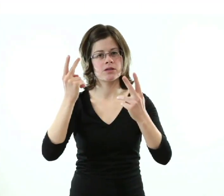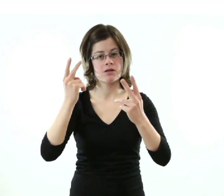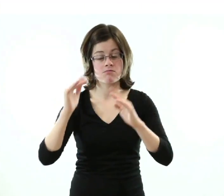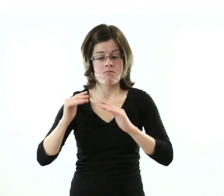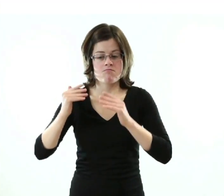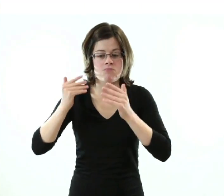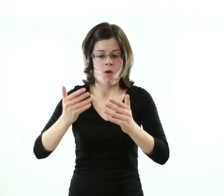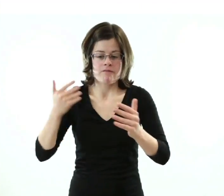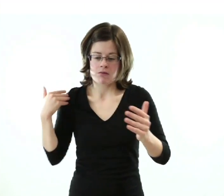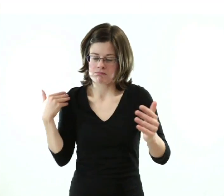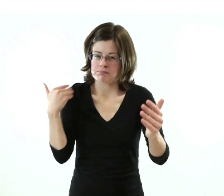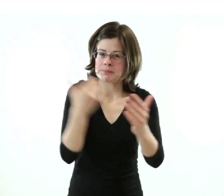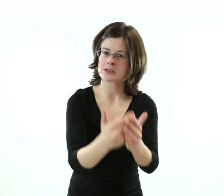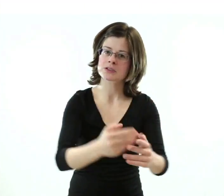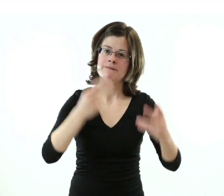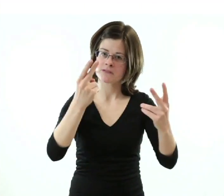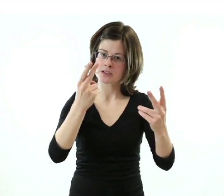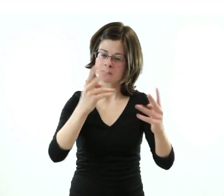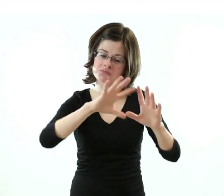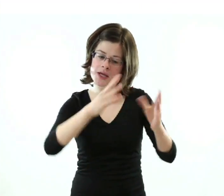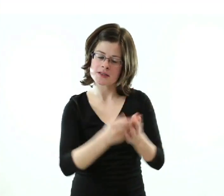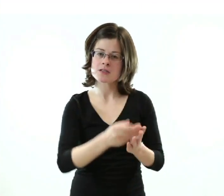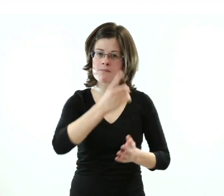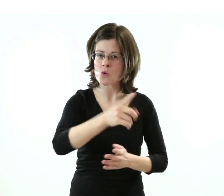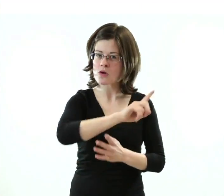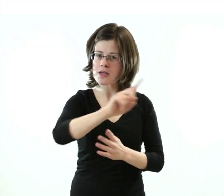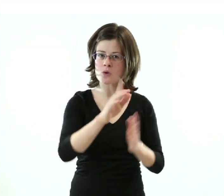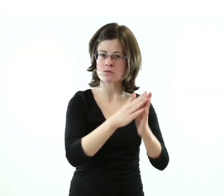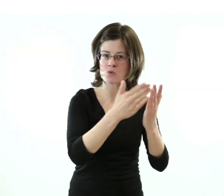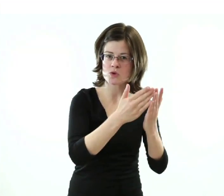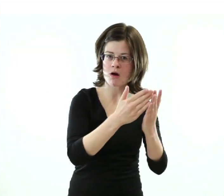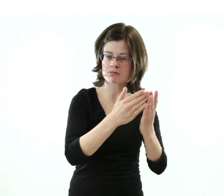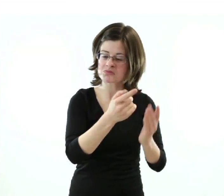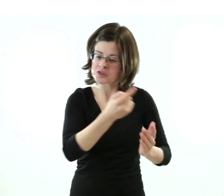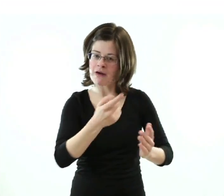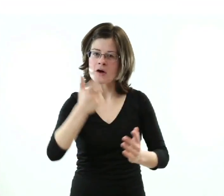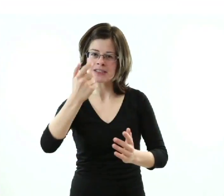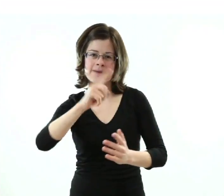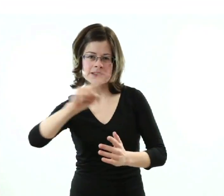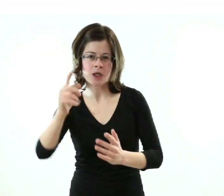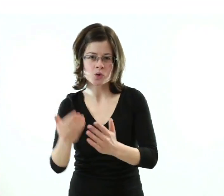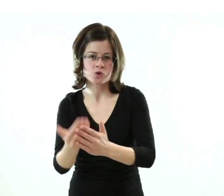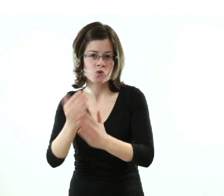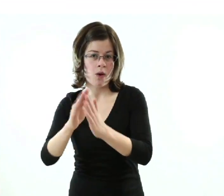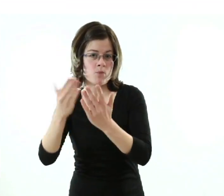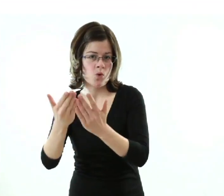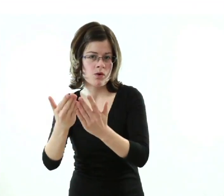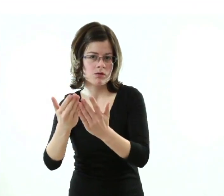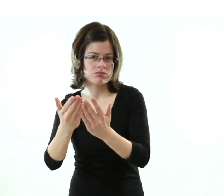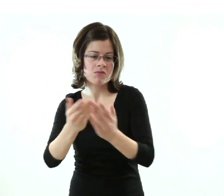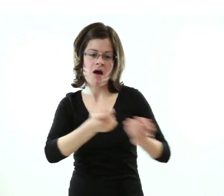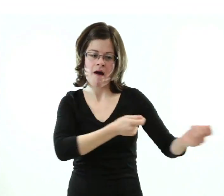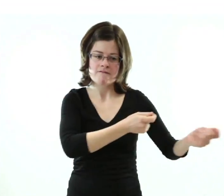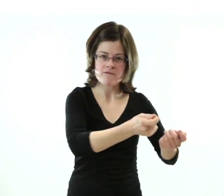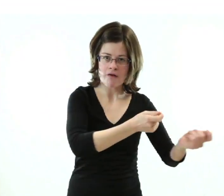eine der wichtigsten Präsentationen für Neuerscheinungen. 100.000 Bücher sind hier wieder zusammengekommen, 20.000 Neuerscheinungen.